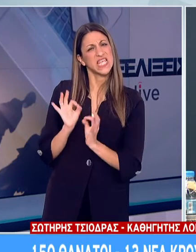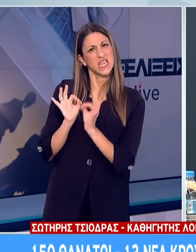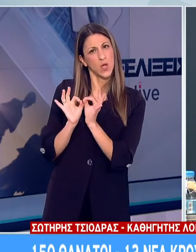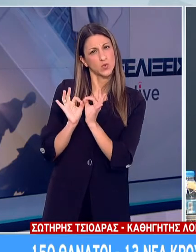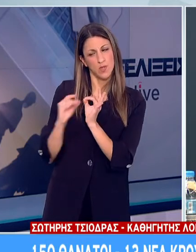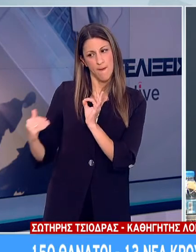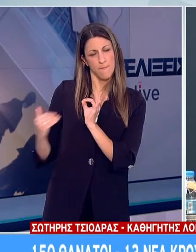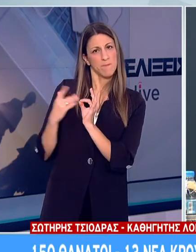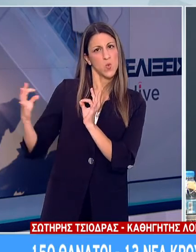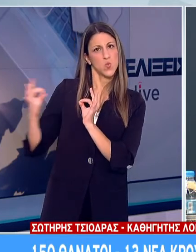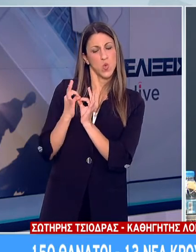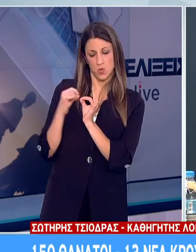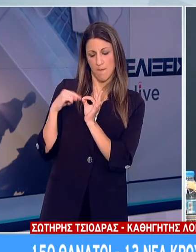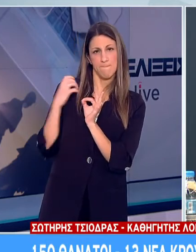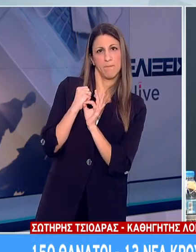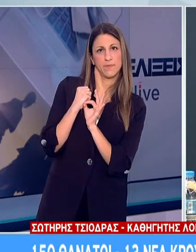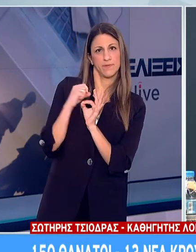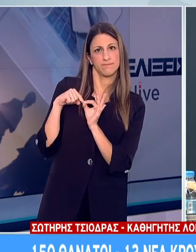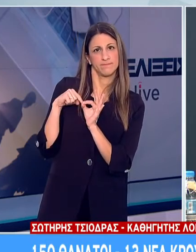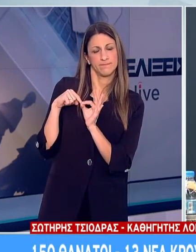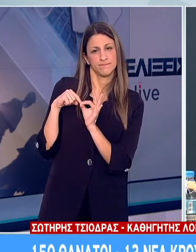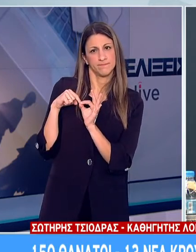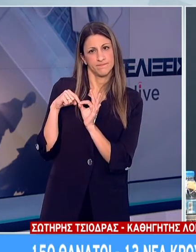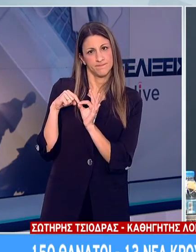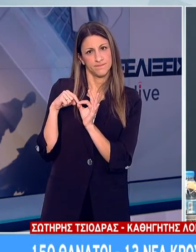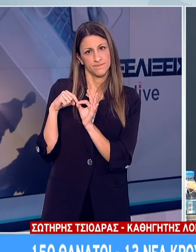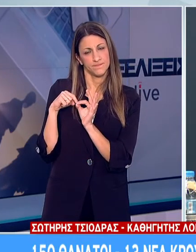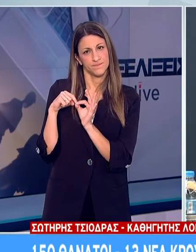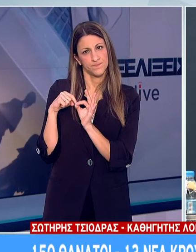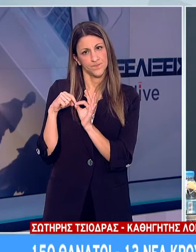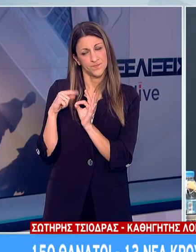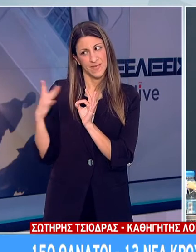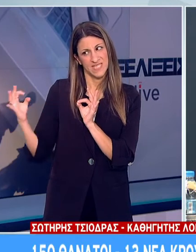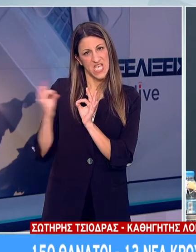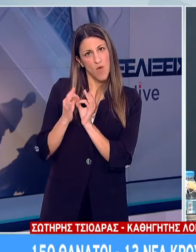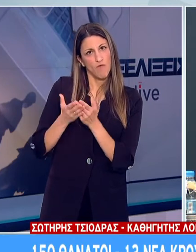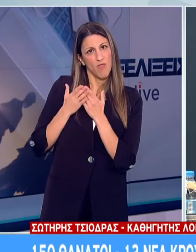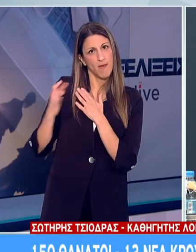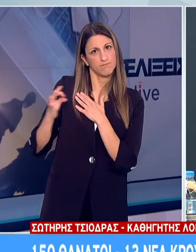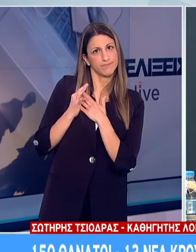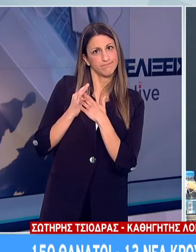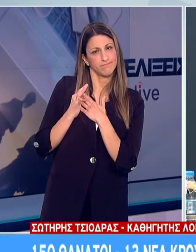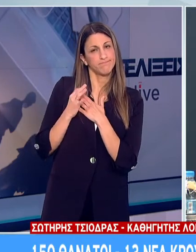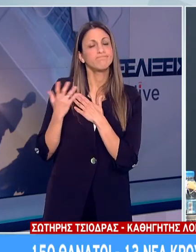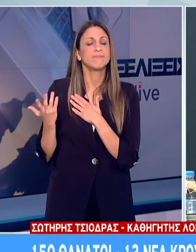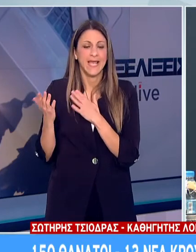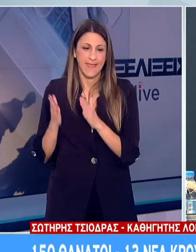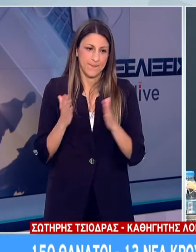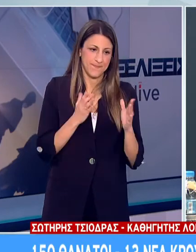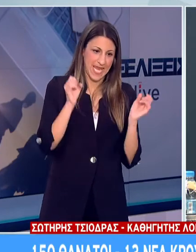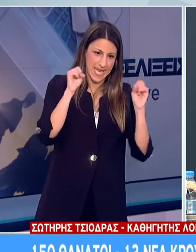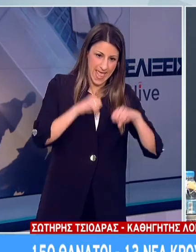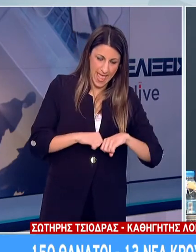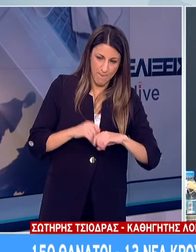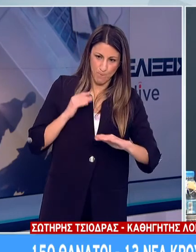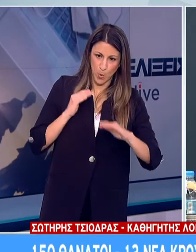εισόδου του οργανισμού, του μικροοργανισμού αυτού, στον οργανισμό μας, του ιού δηλαδή στον οργανισμό μας. Άρα, από μια μεριά δουλεύει